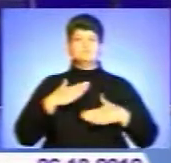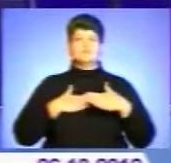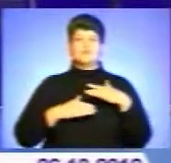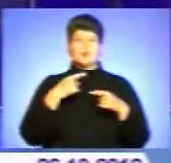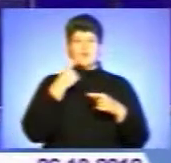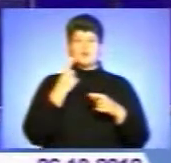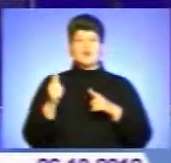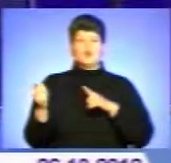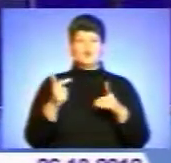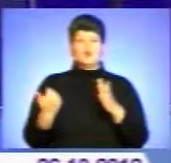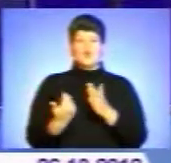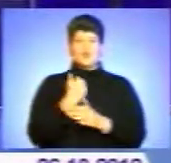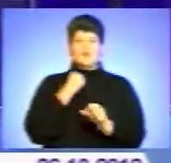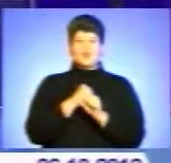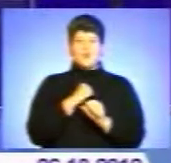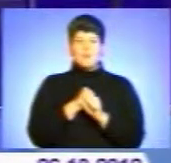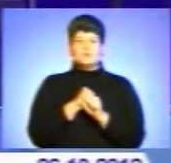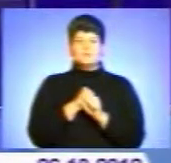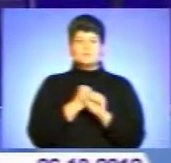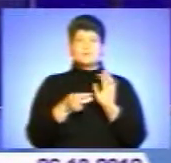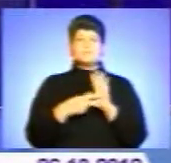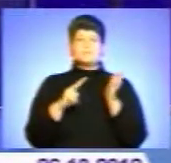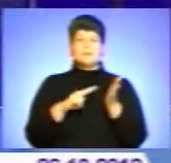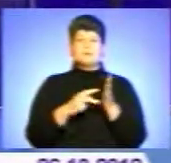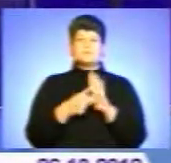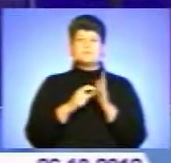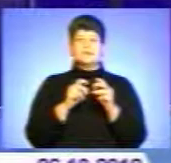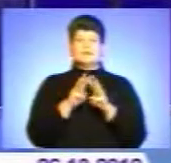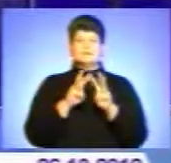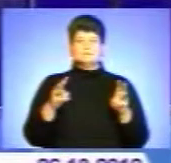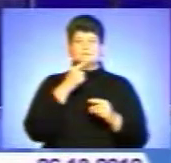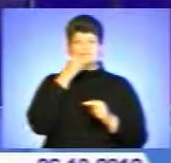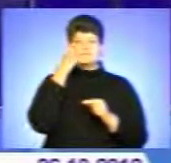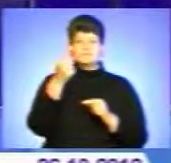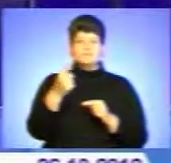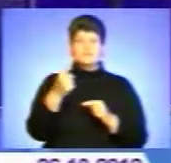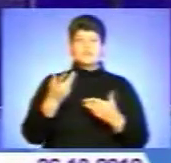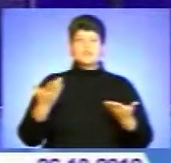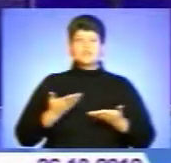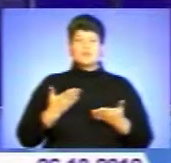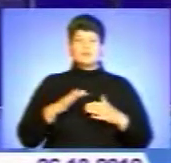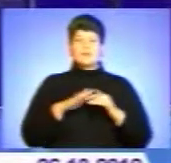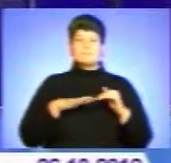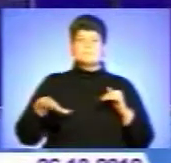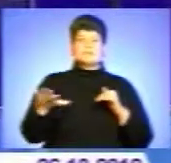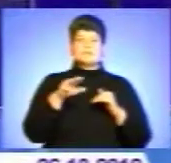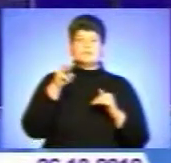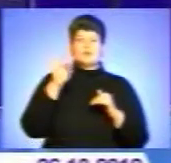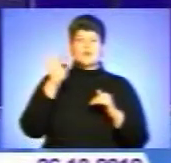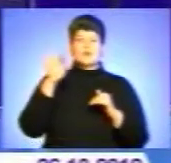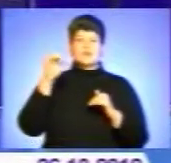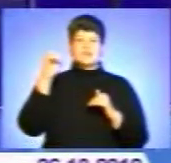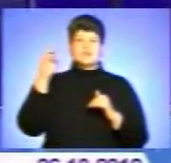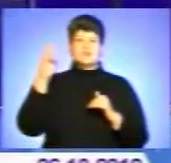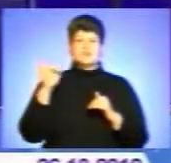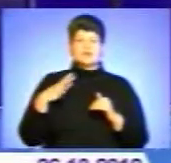готуватися до нової роботи. Адже плани в Кабміні далекоглядні. Житловий масив Троєщина також